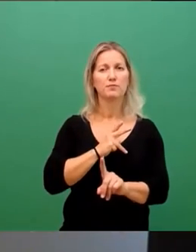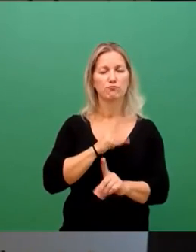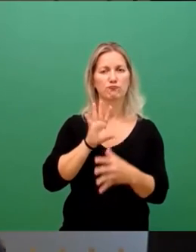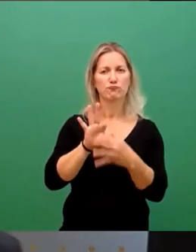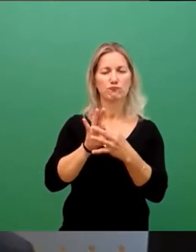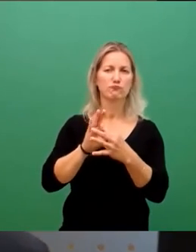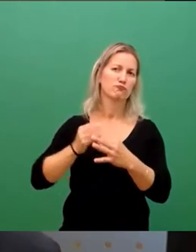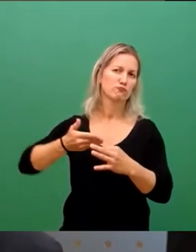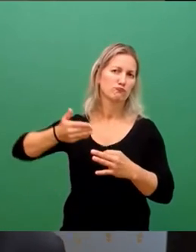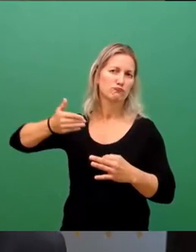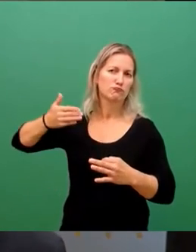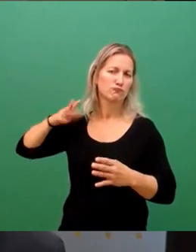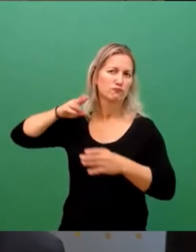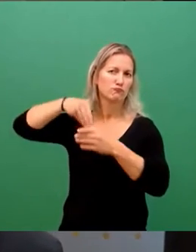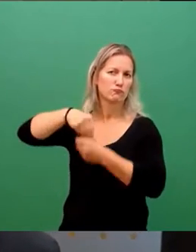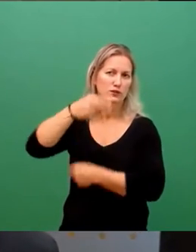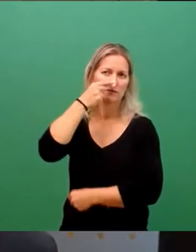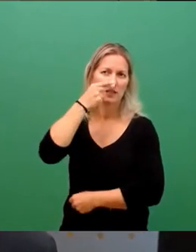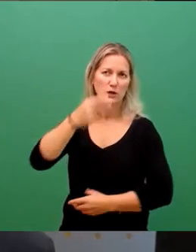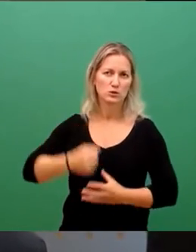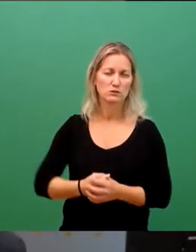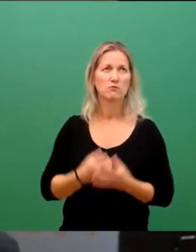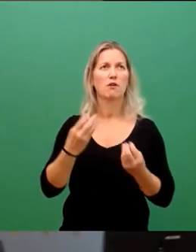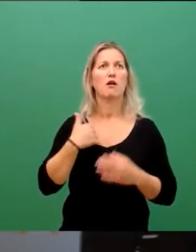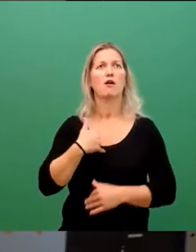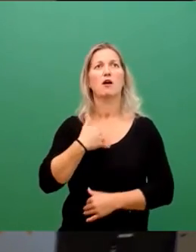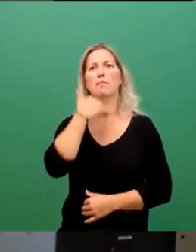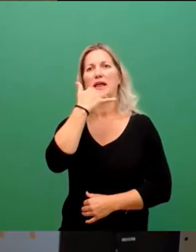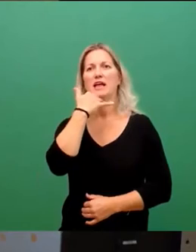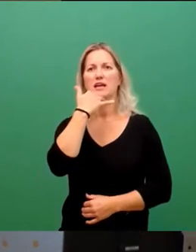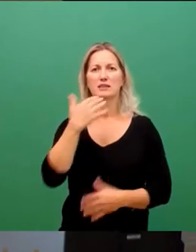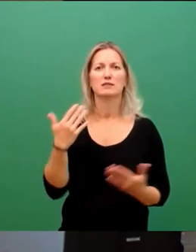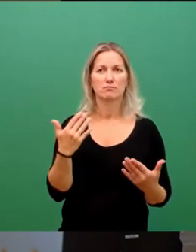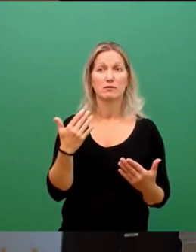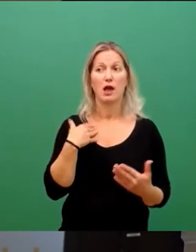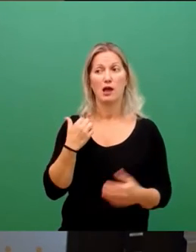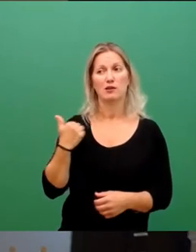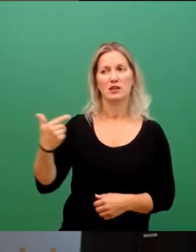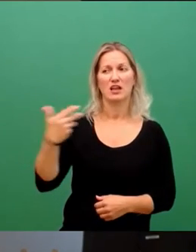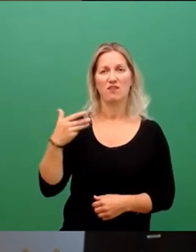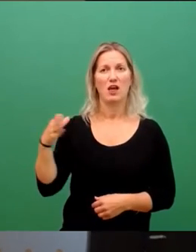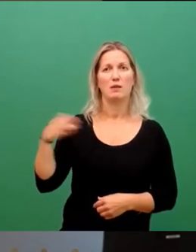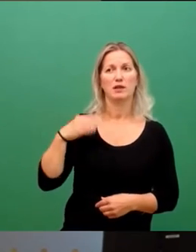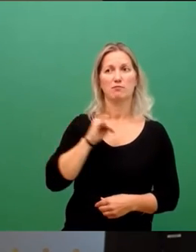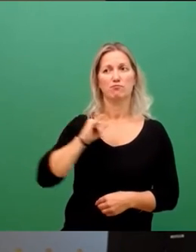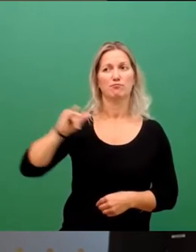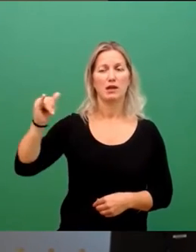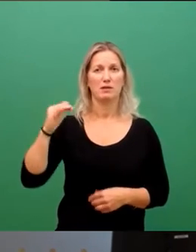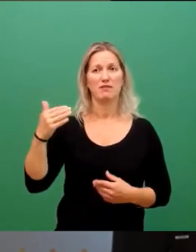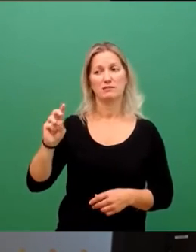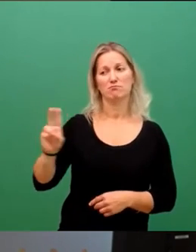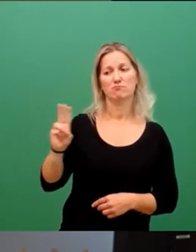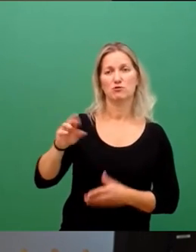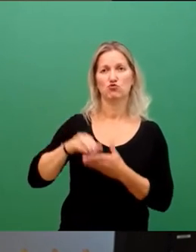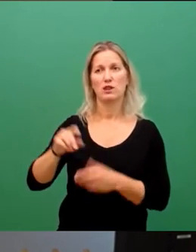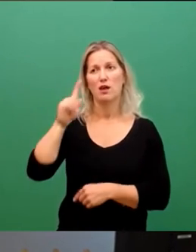Oberbürgermeisters und gerade die auch mitreisenden beiden Stadträte hatten mich gebeten,